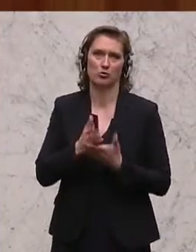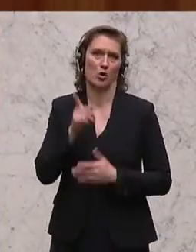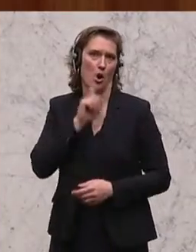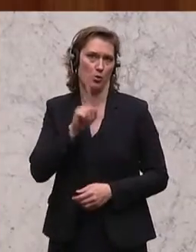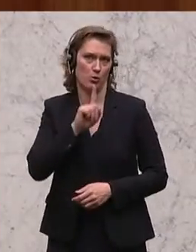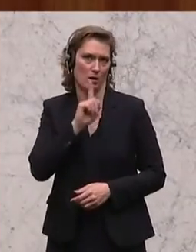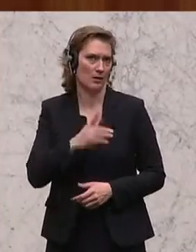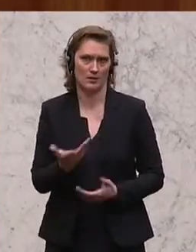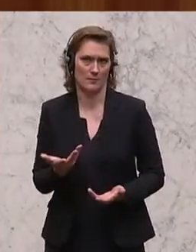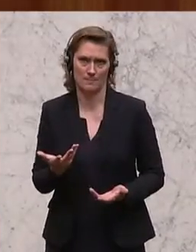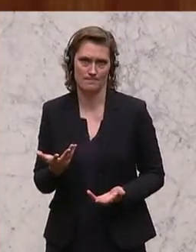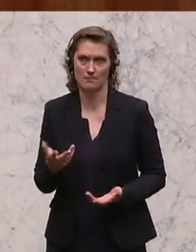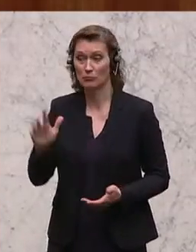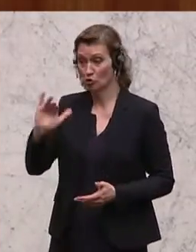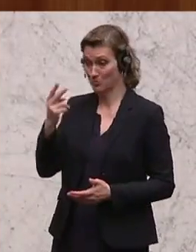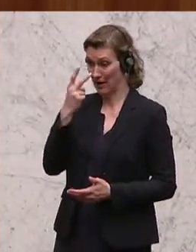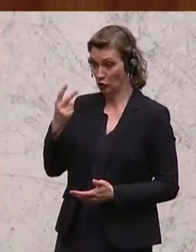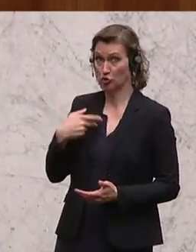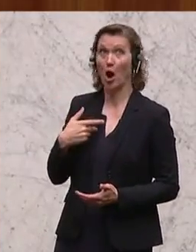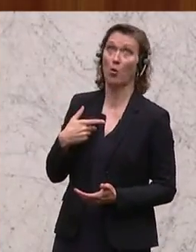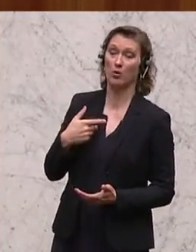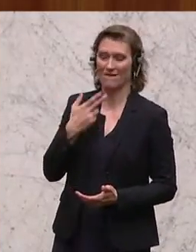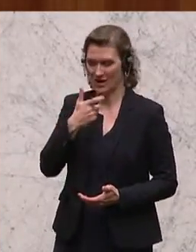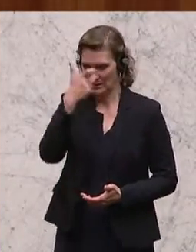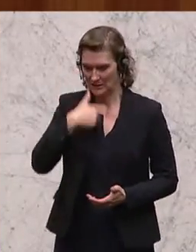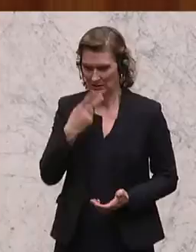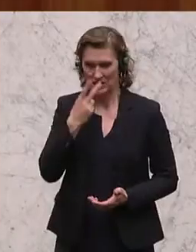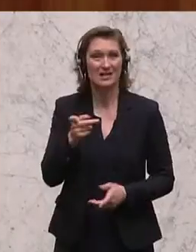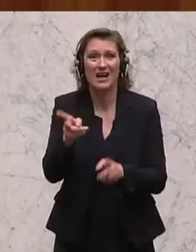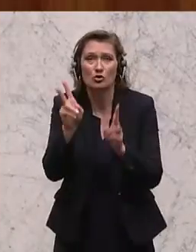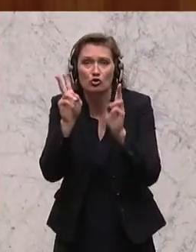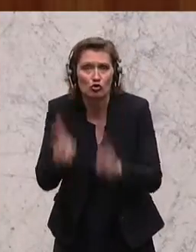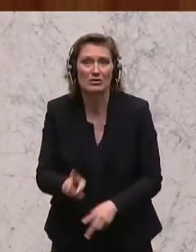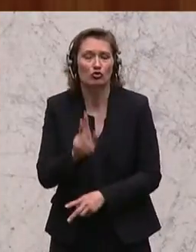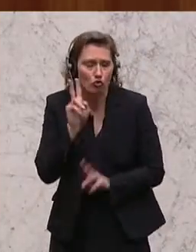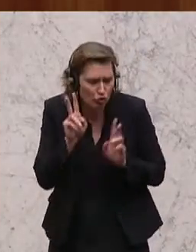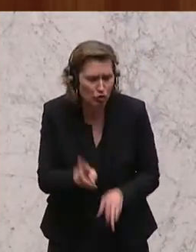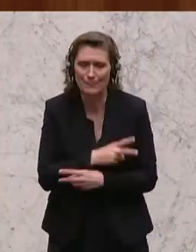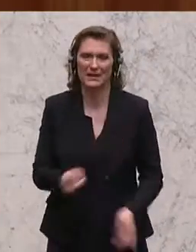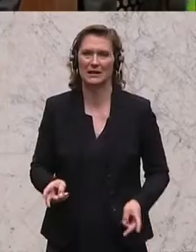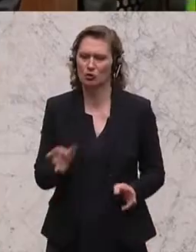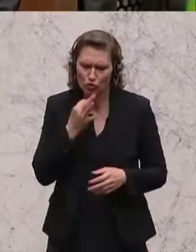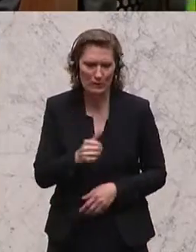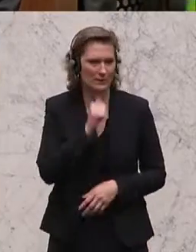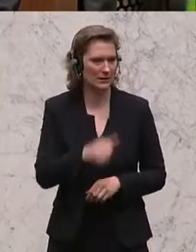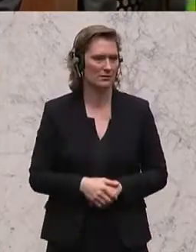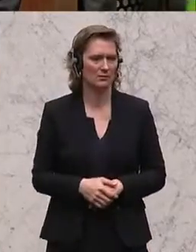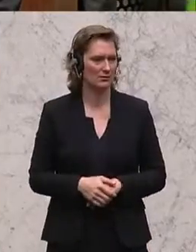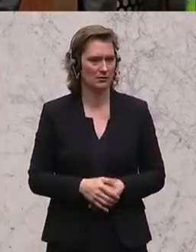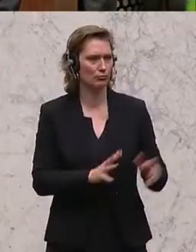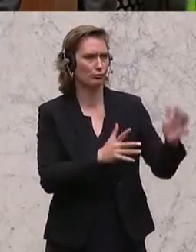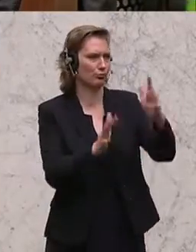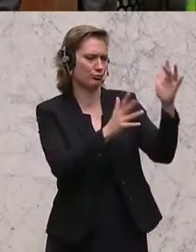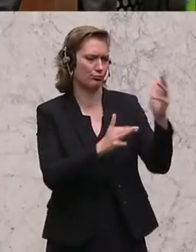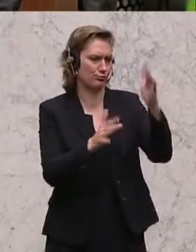soll am Morgen überlegen, wenn er in den Spiegel schaut, wenn er darin sieht. Das stimmt ganz einfach nicht. Ich habe sehr viele hier im Land